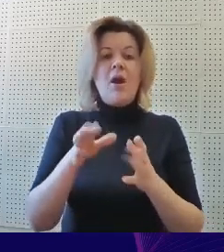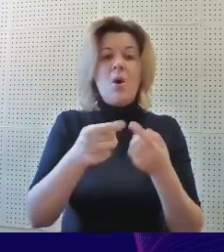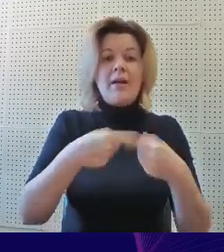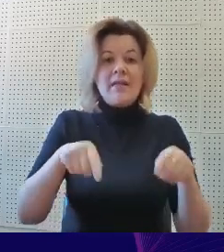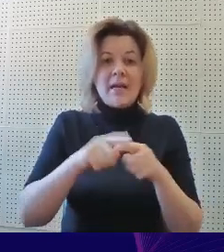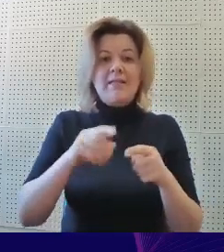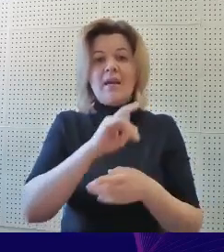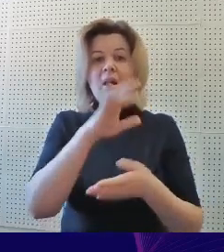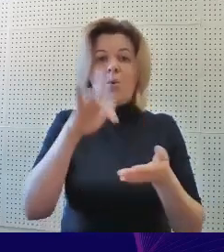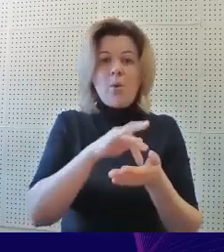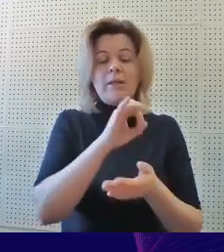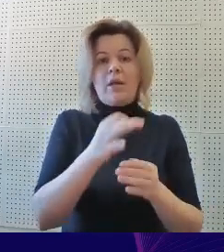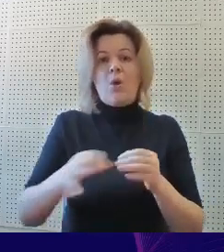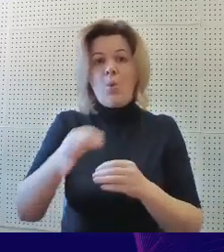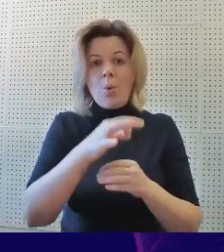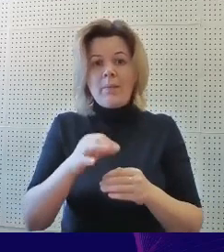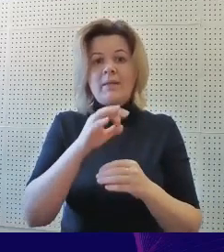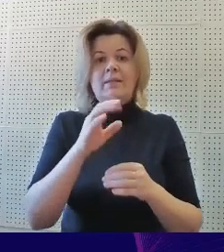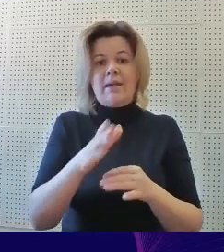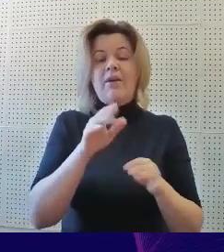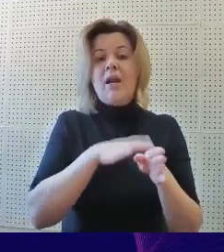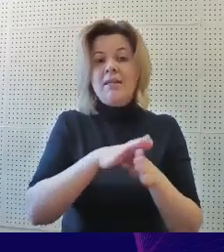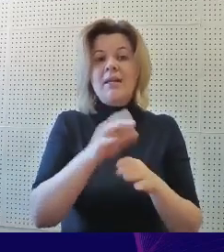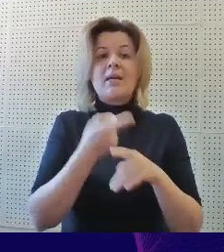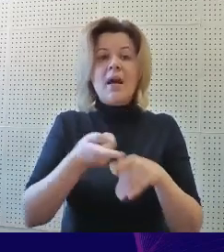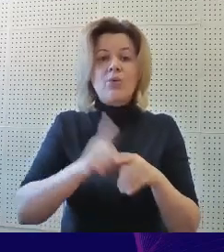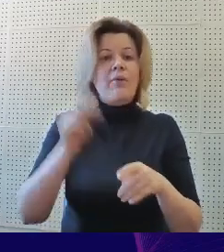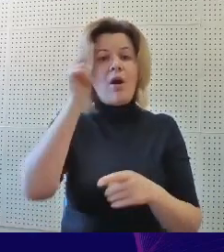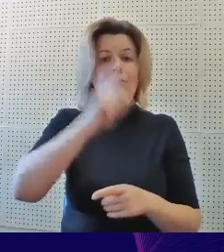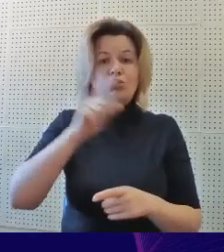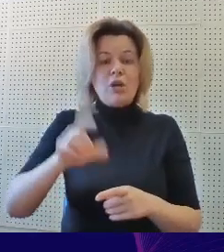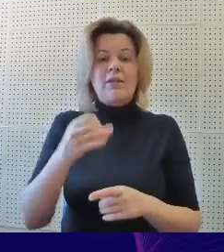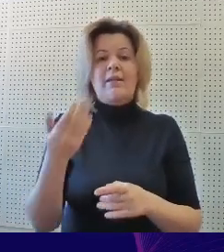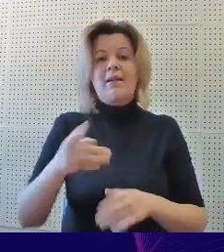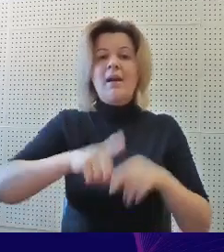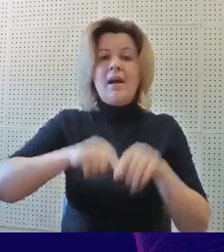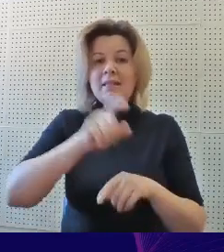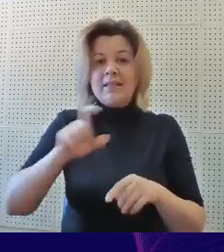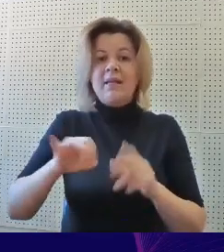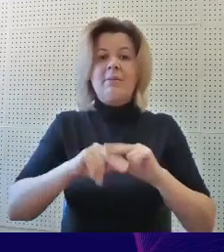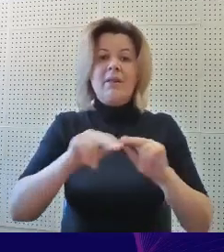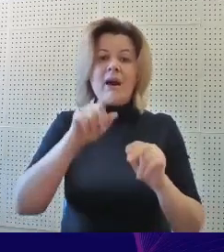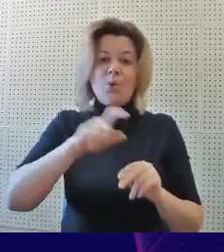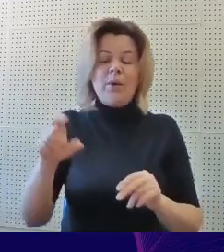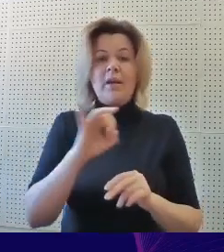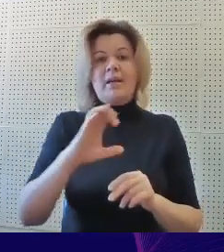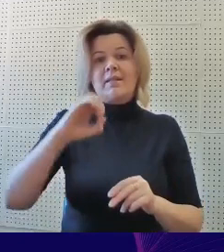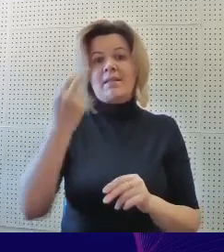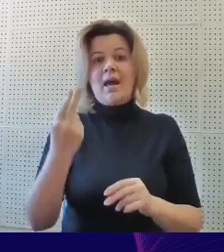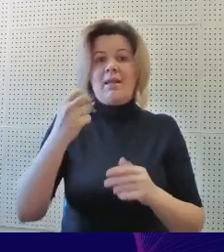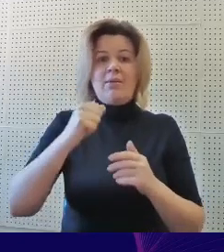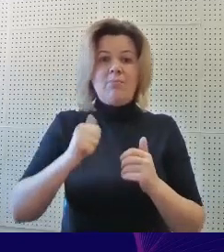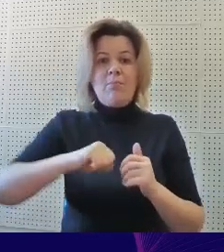предприятий и организаций города и области, в ходе реализации которого обучающиеся, их родители, педагоги и